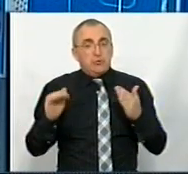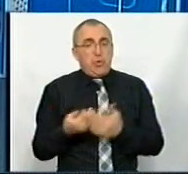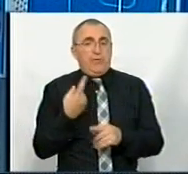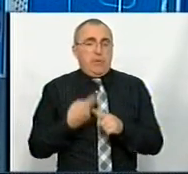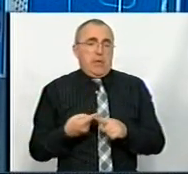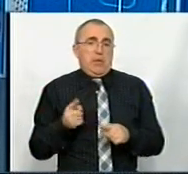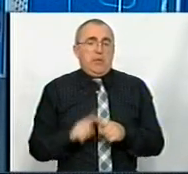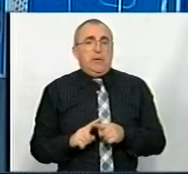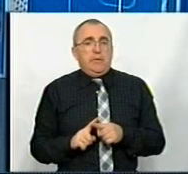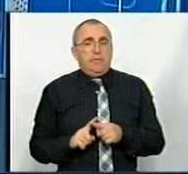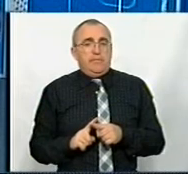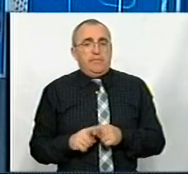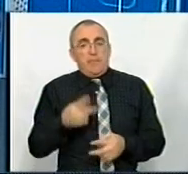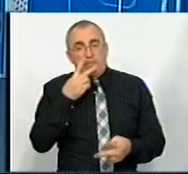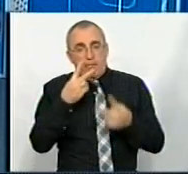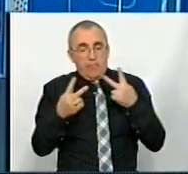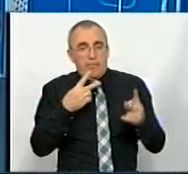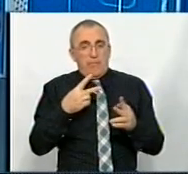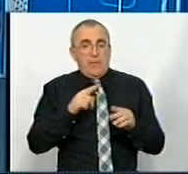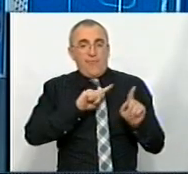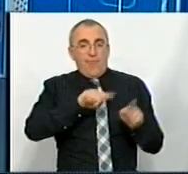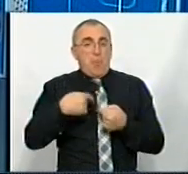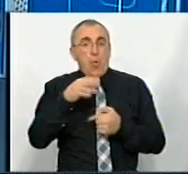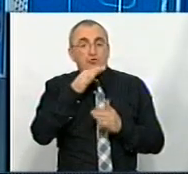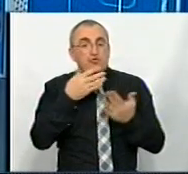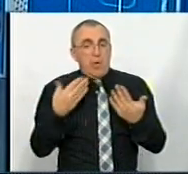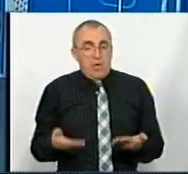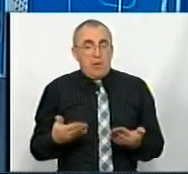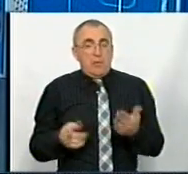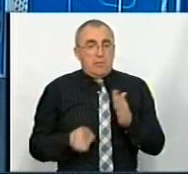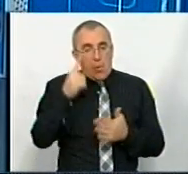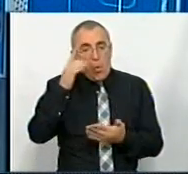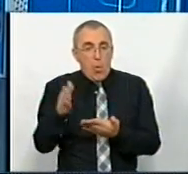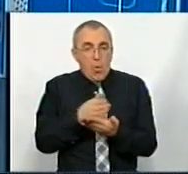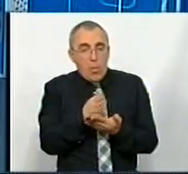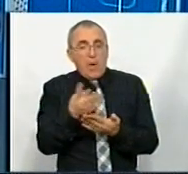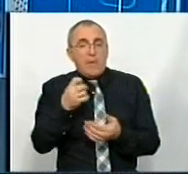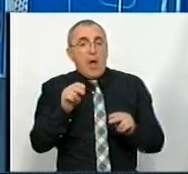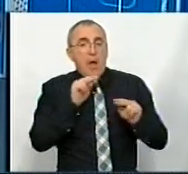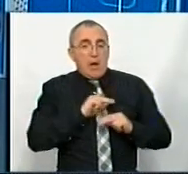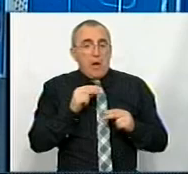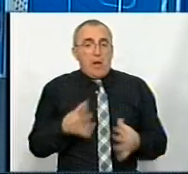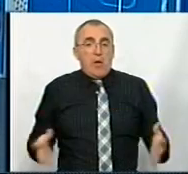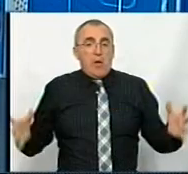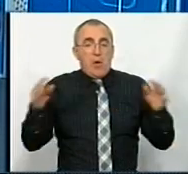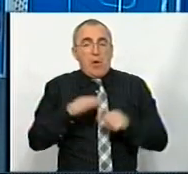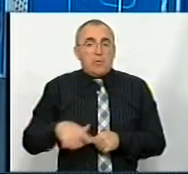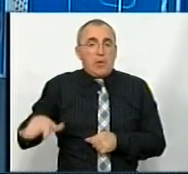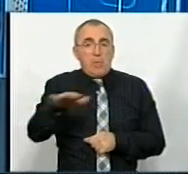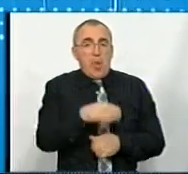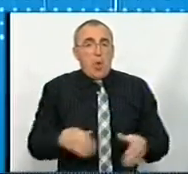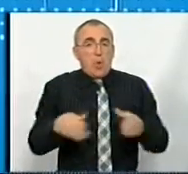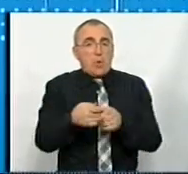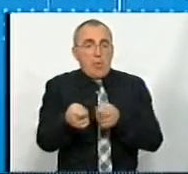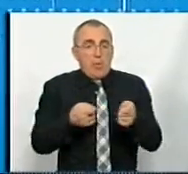бачимо вимоги часу і починаємо орієнтуватись на роботу з об'єднаними територіальними громадами.